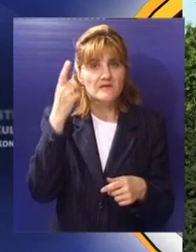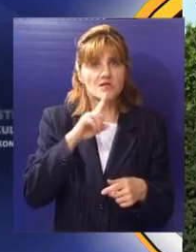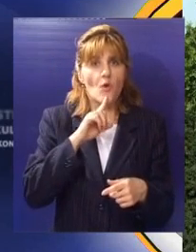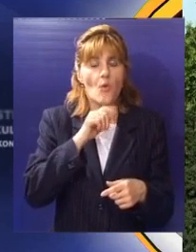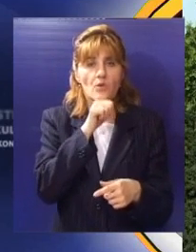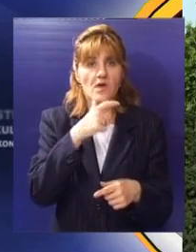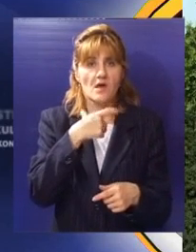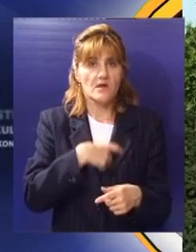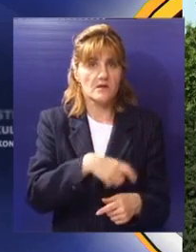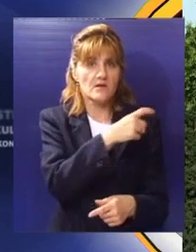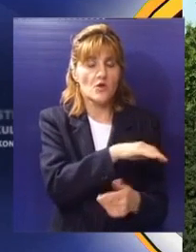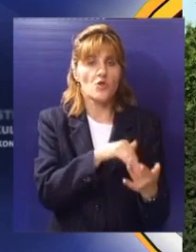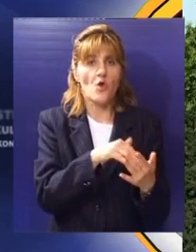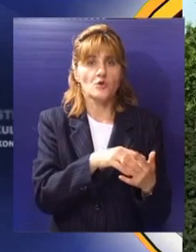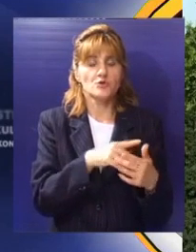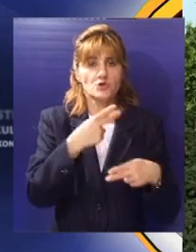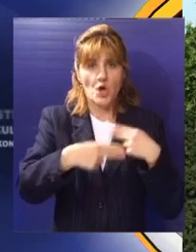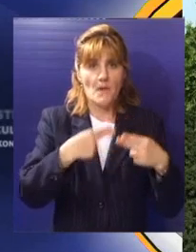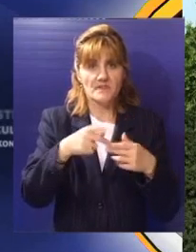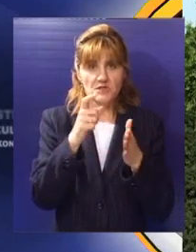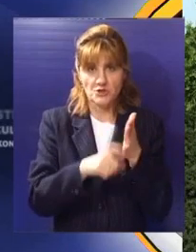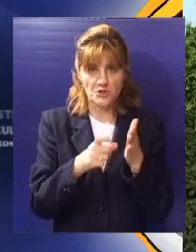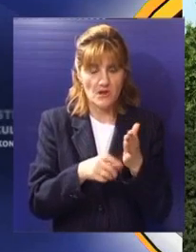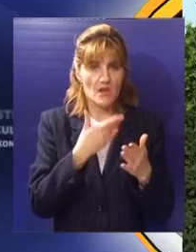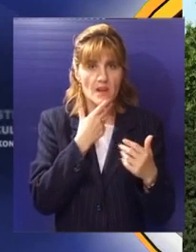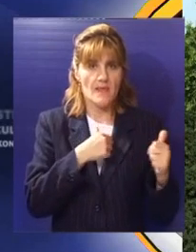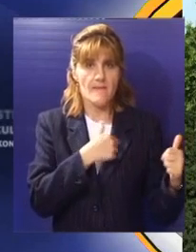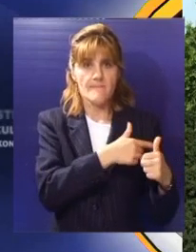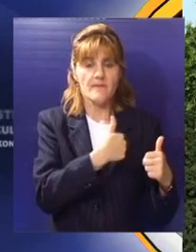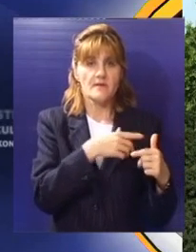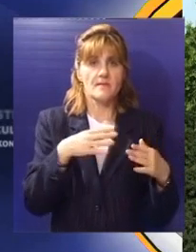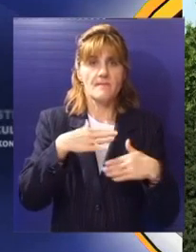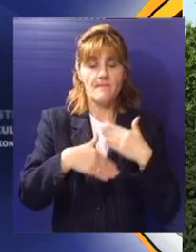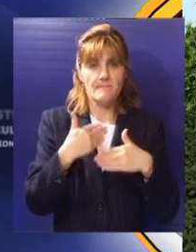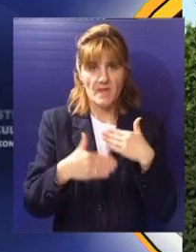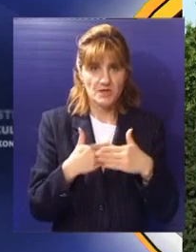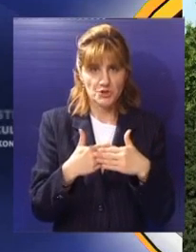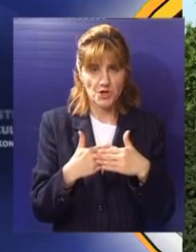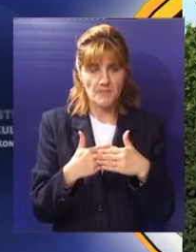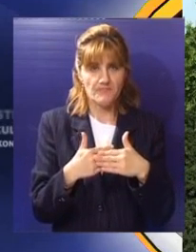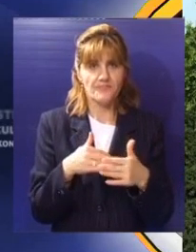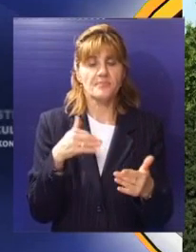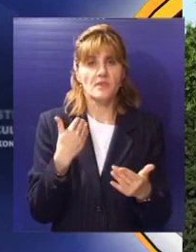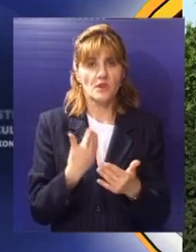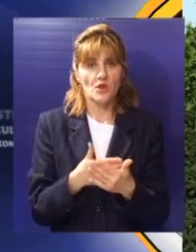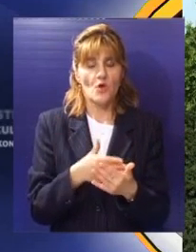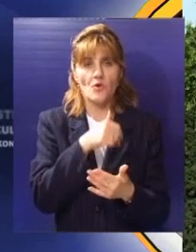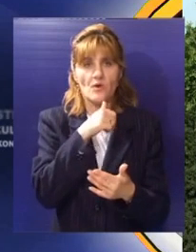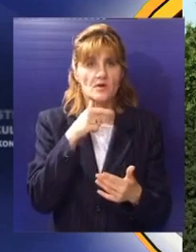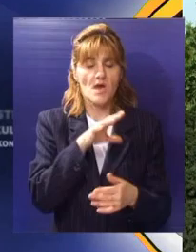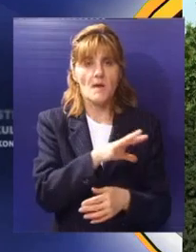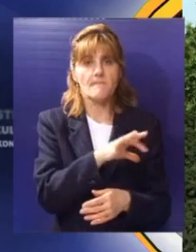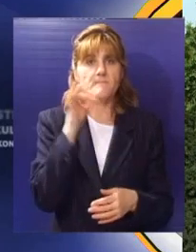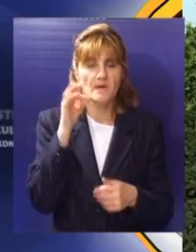je osim njega u žiriju tako da nema konsultacije međusobnih nema navijanja i žiri je većinom glasova odlučio da to bude